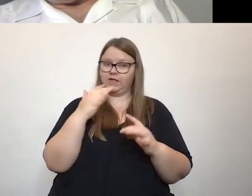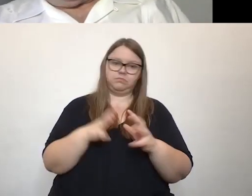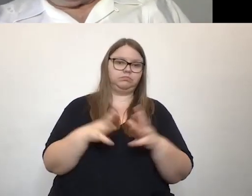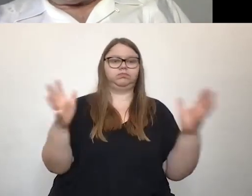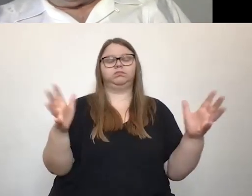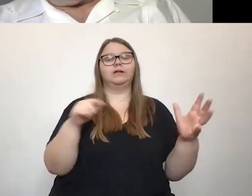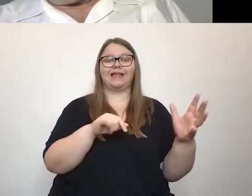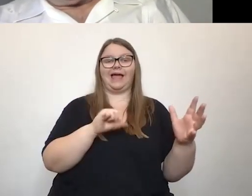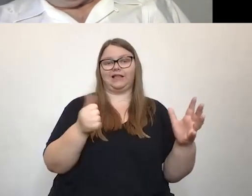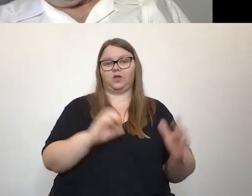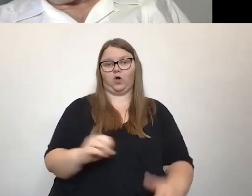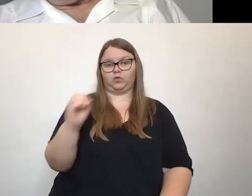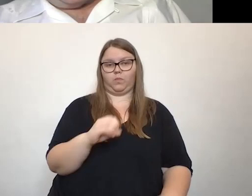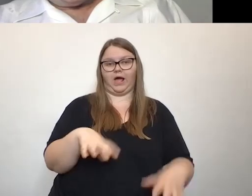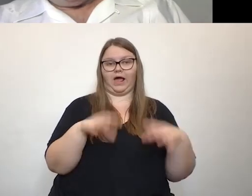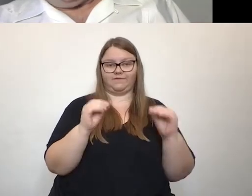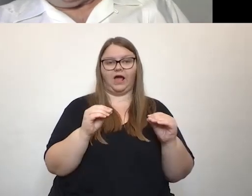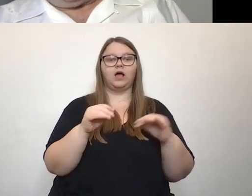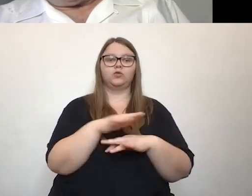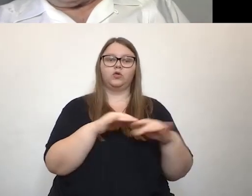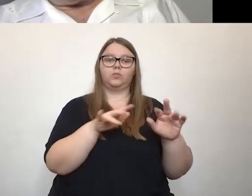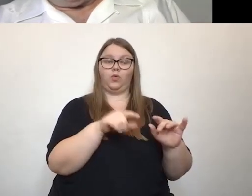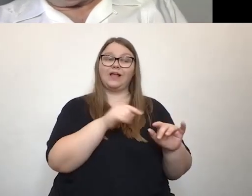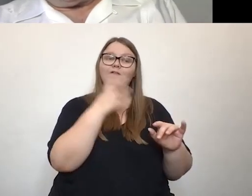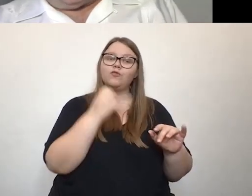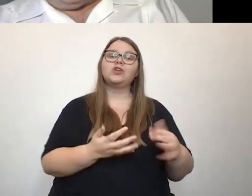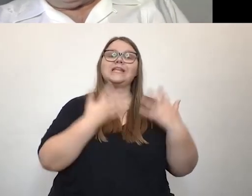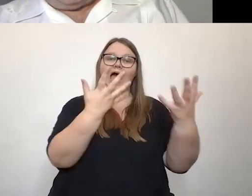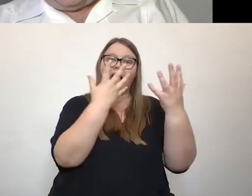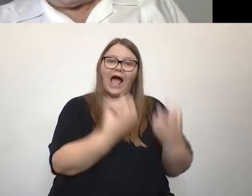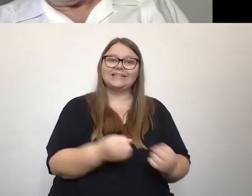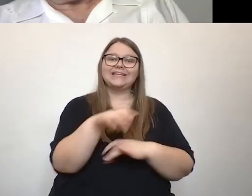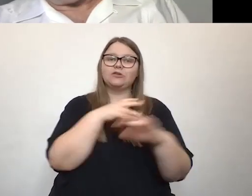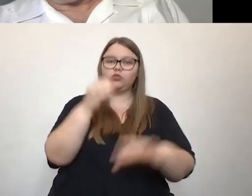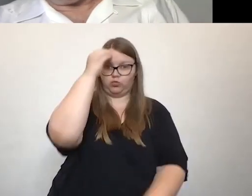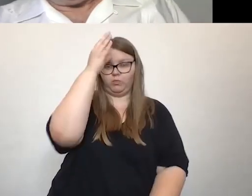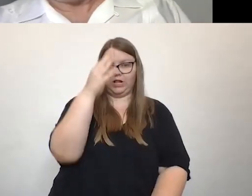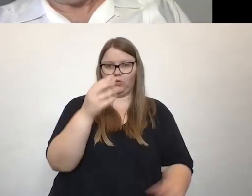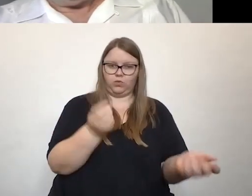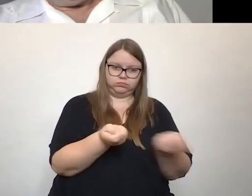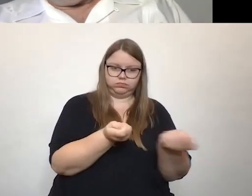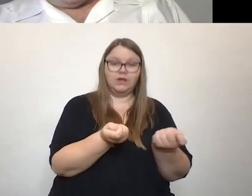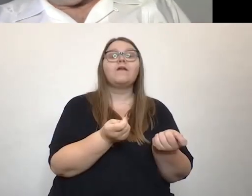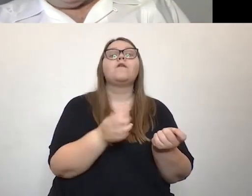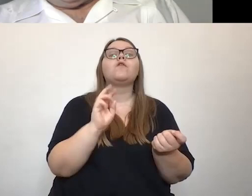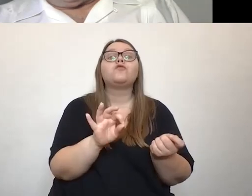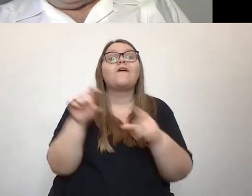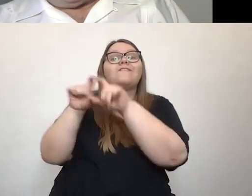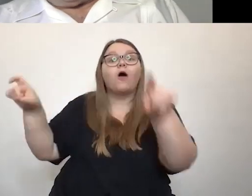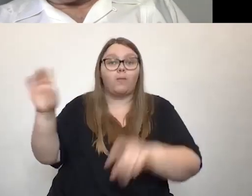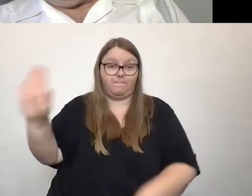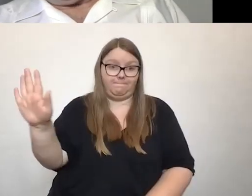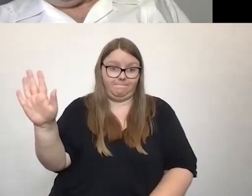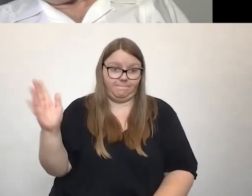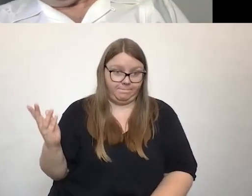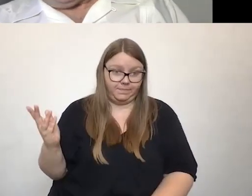Oktober geht es dann los, in Oklusio, wo wir uns um nachhaltige Inklusionsbildung kümmern, und zwar für Unternehmen, um da einfach mal auch eine